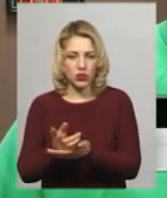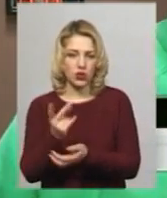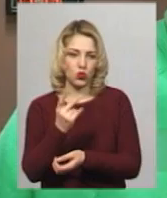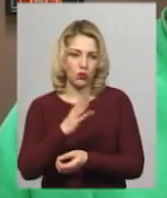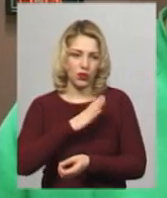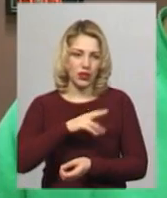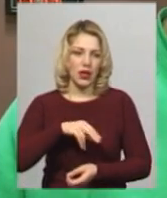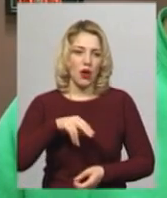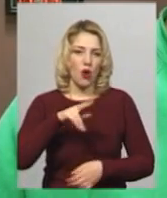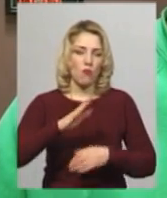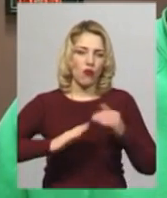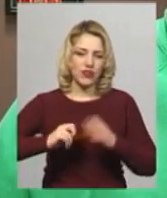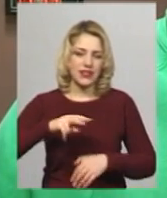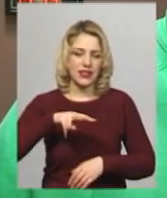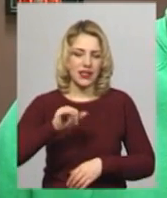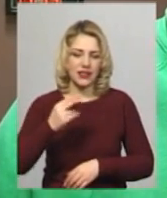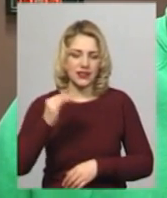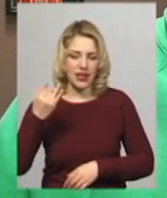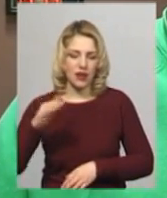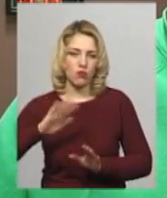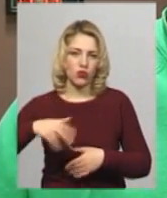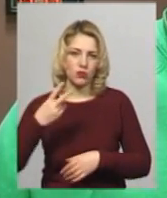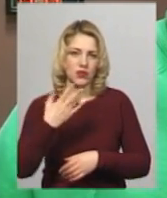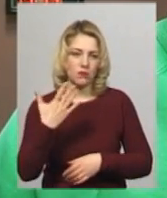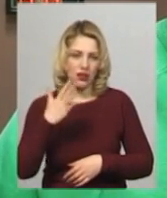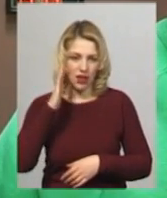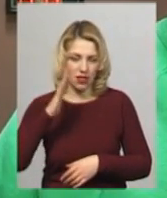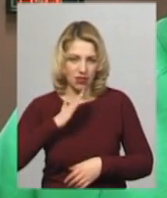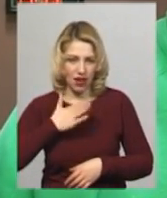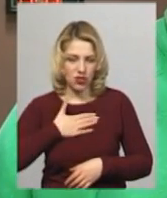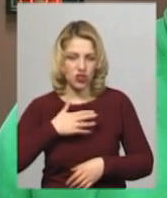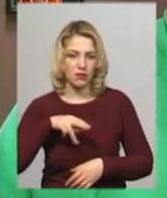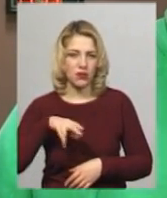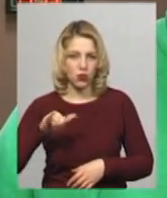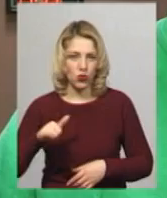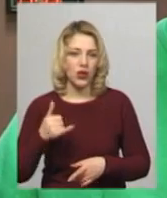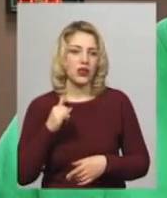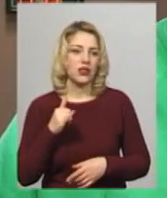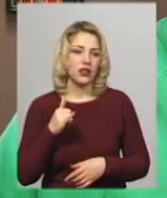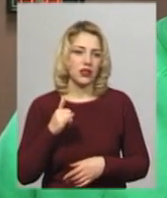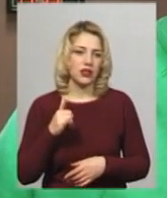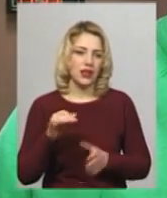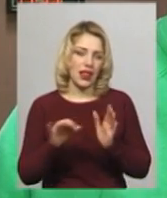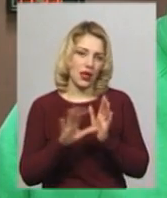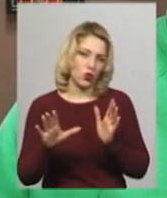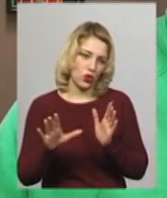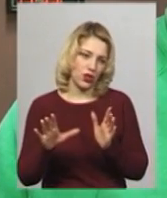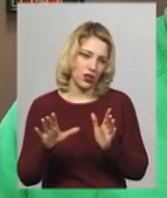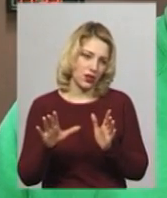професійний ліцей, потім 25-те наше училище і електроніка,